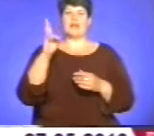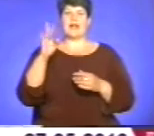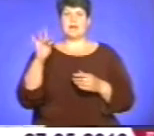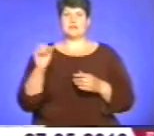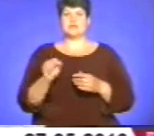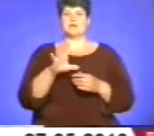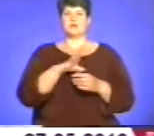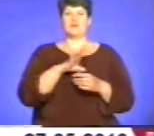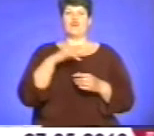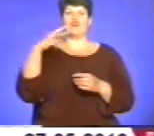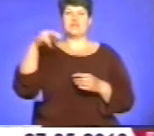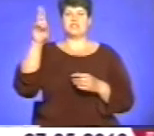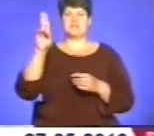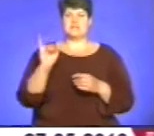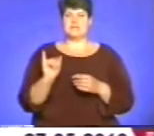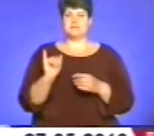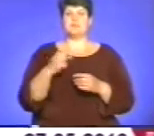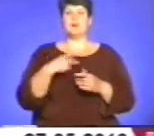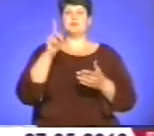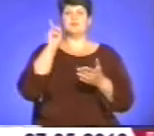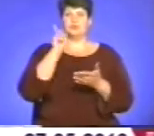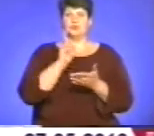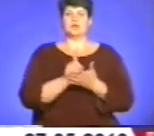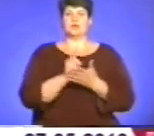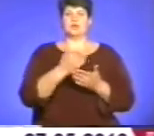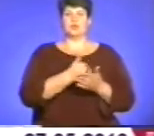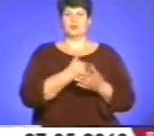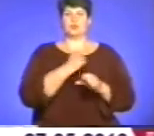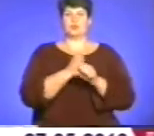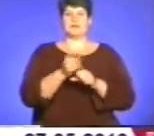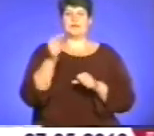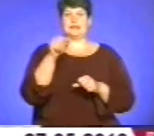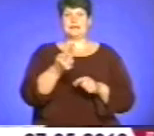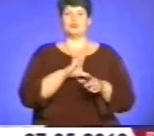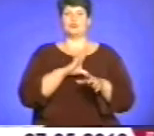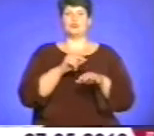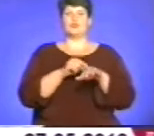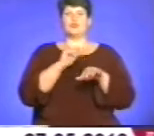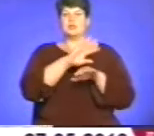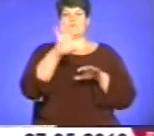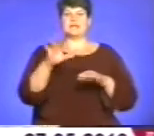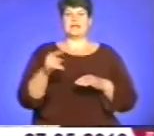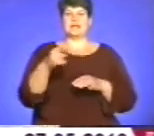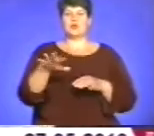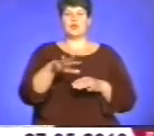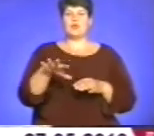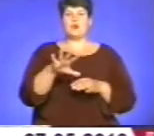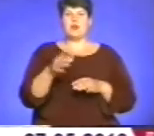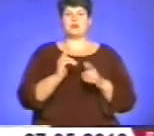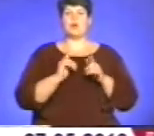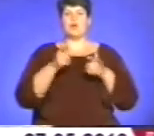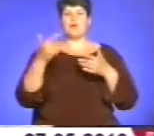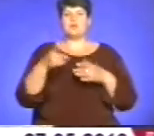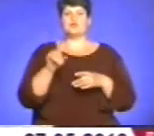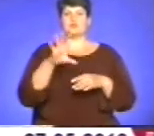ми не те, що мусимо, ми хочемо зробити так, аби було відчутно для всіх тернополяних гостей, що Шевченко був на